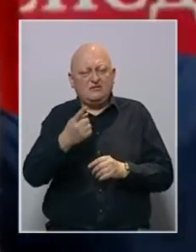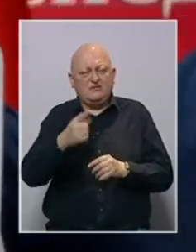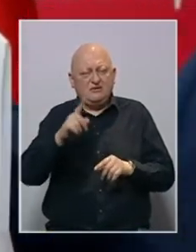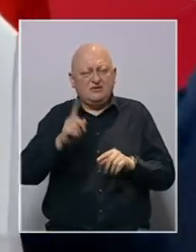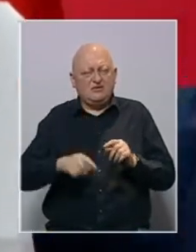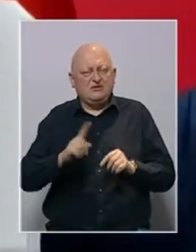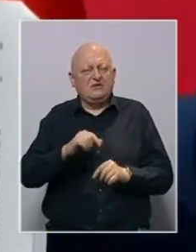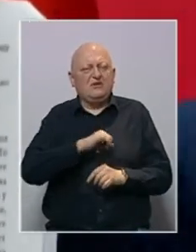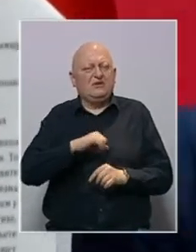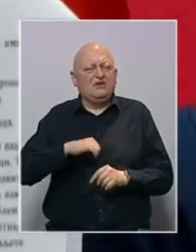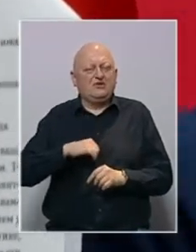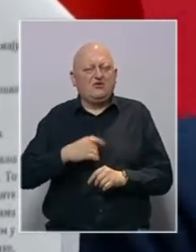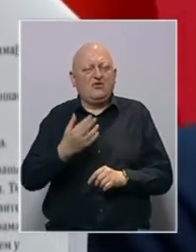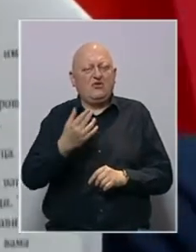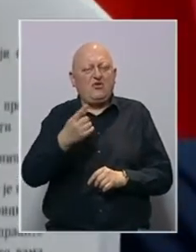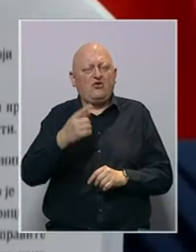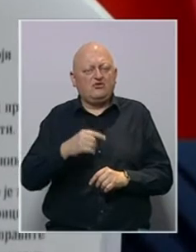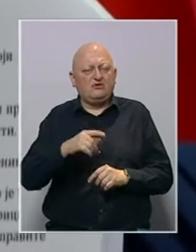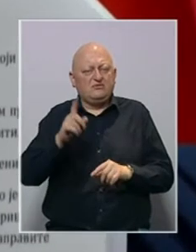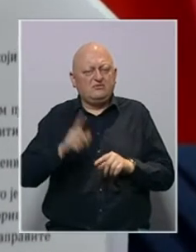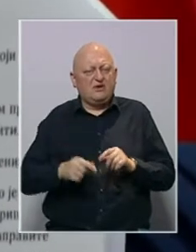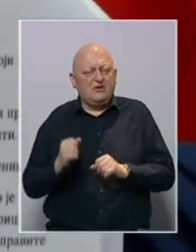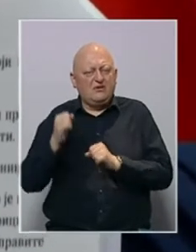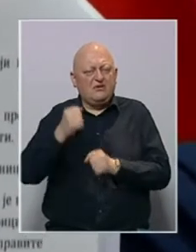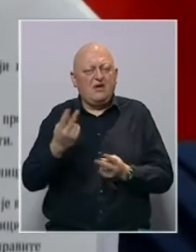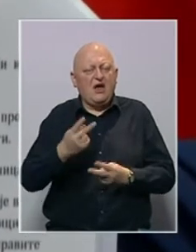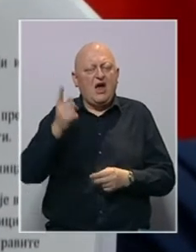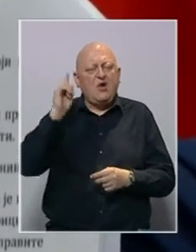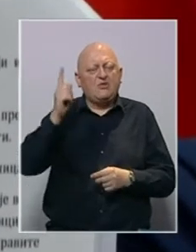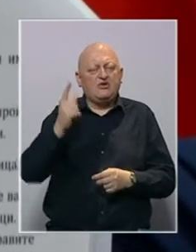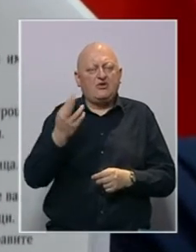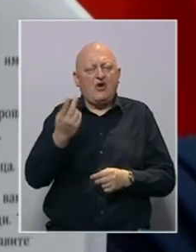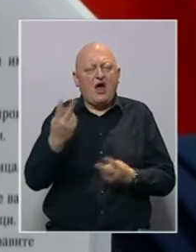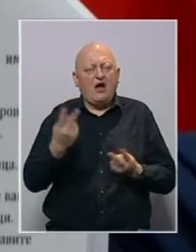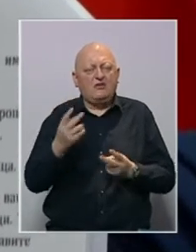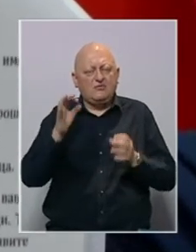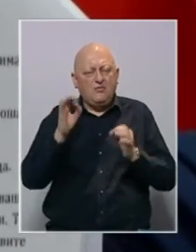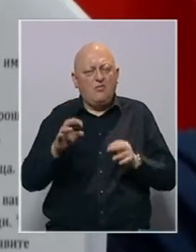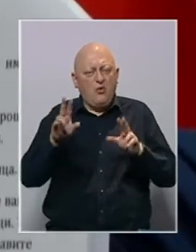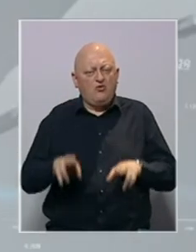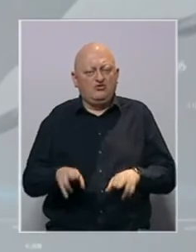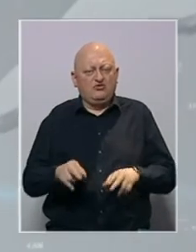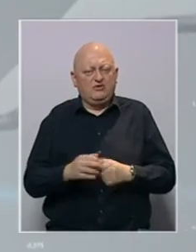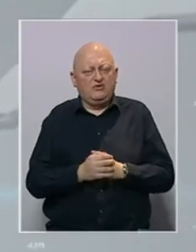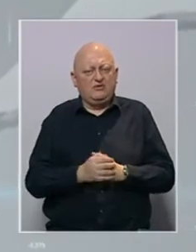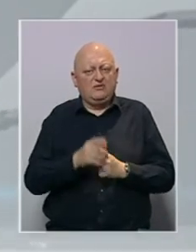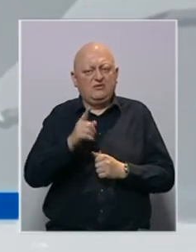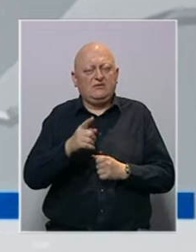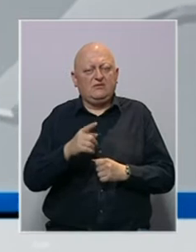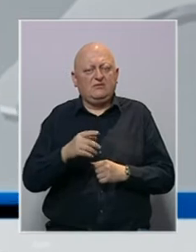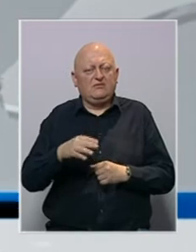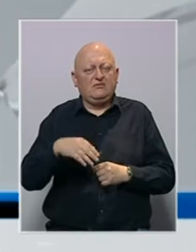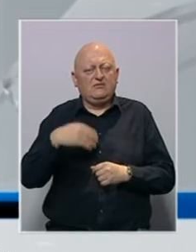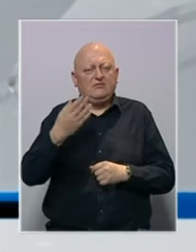sankcije ne tiču. I koliko se zaista sankcije nameću kao prijetnja, a koliko kao realna mogućnost. To je da je